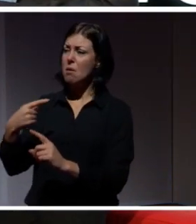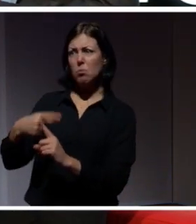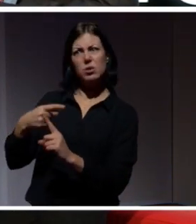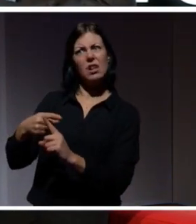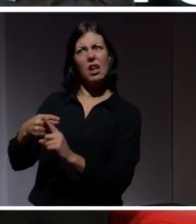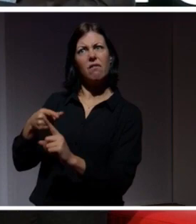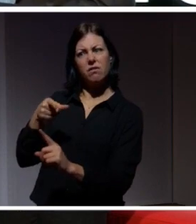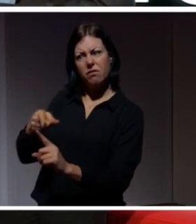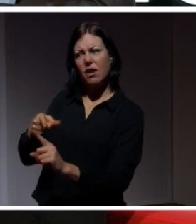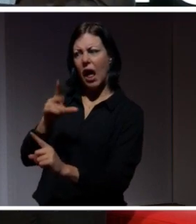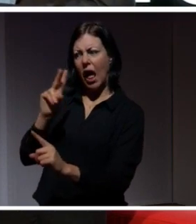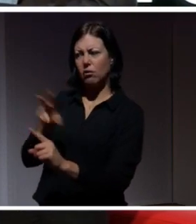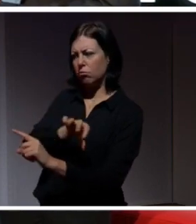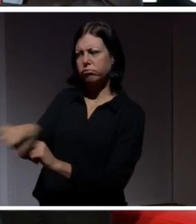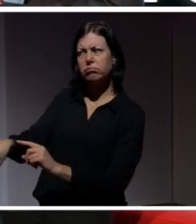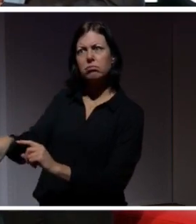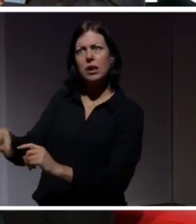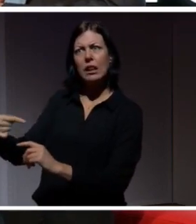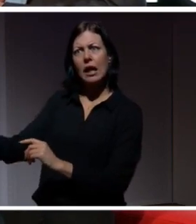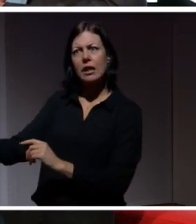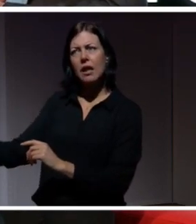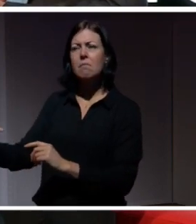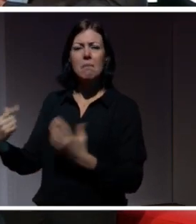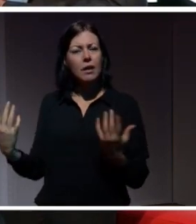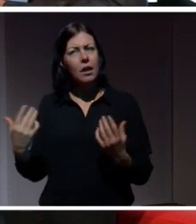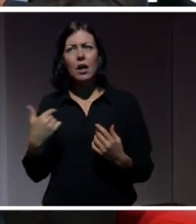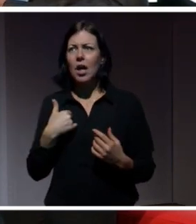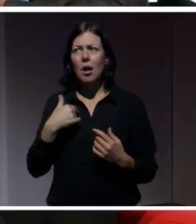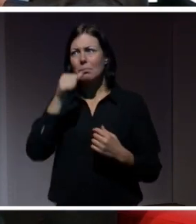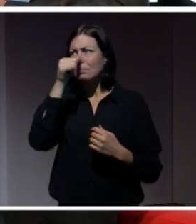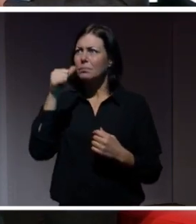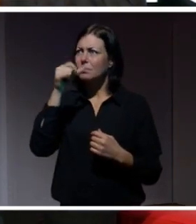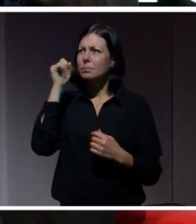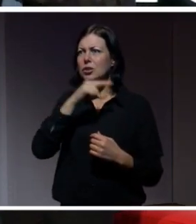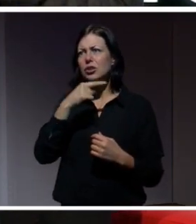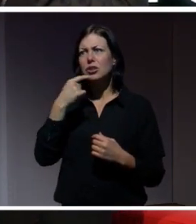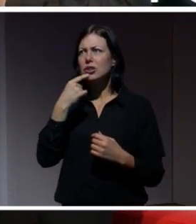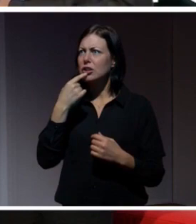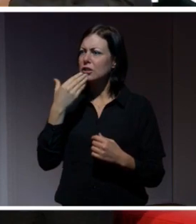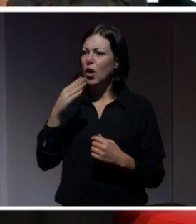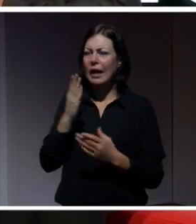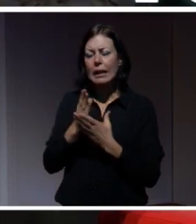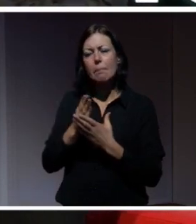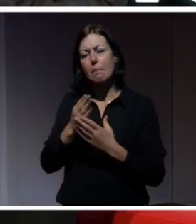Jag kan inte svara på det riktigt. Att prata om det och att läsa mer om det och att förstå det bättre. Ställa nya krav.